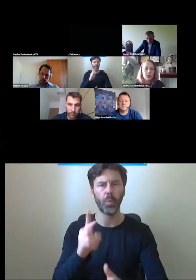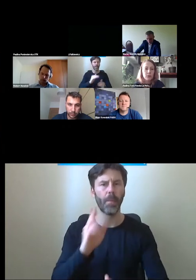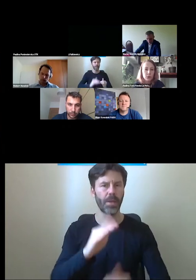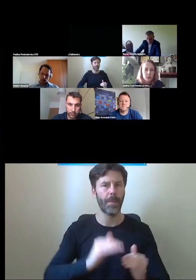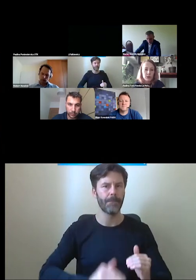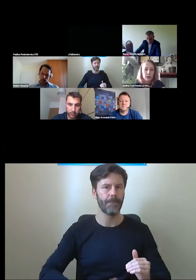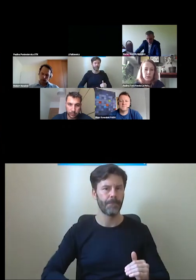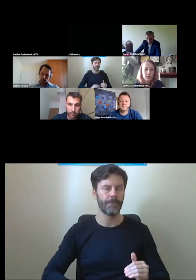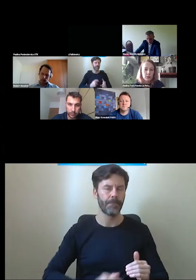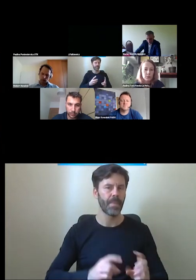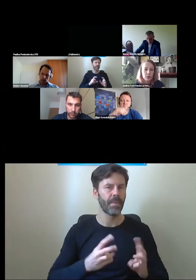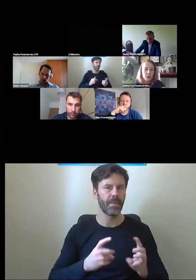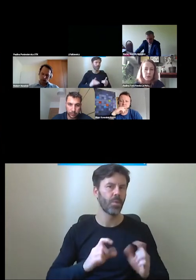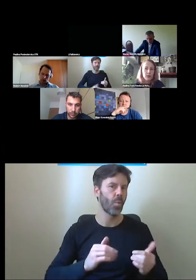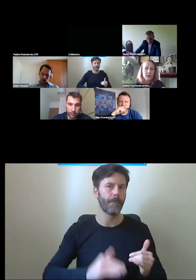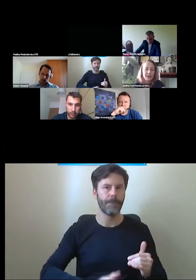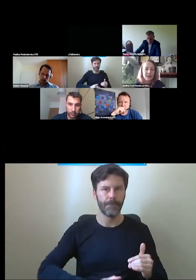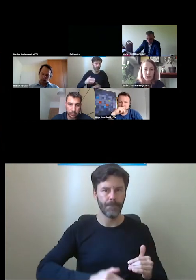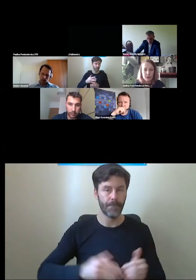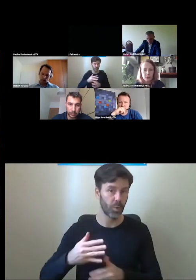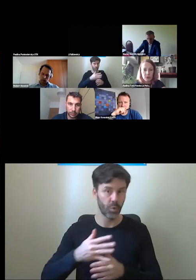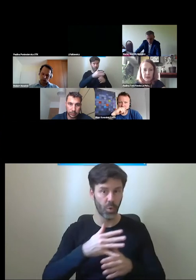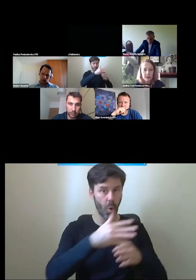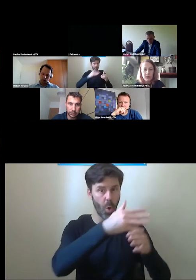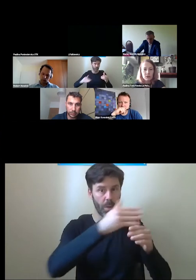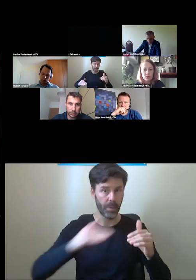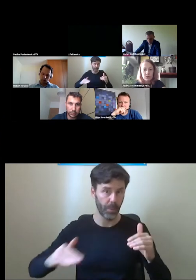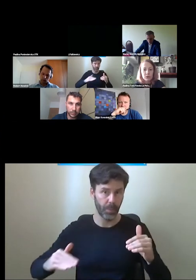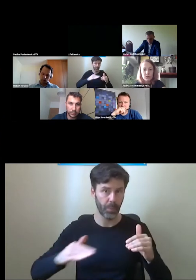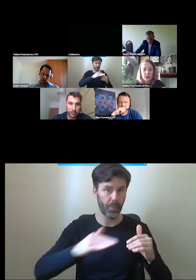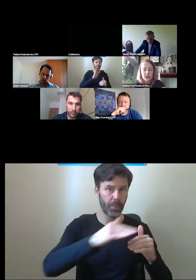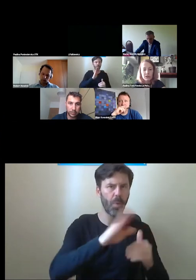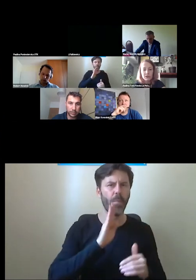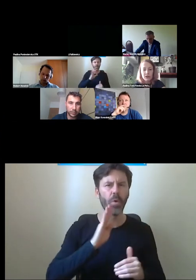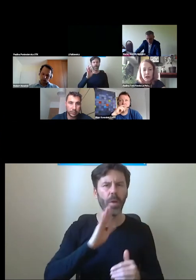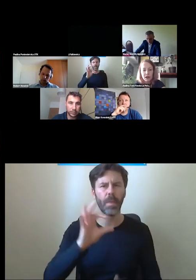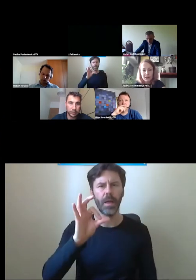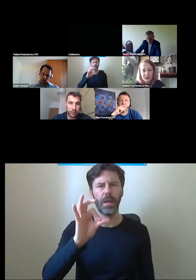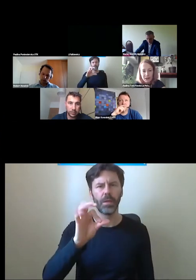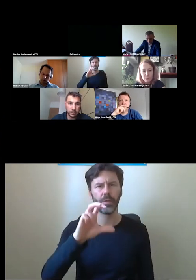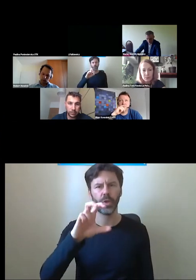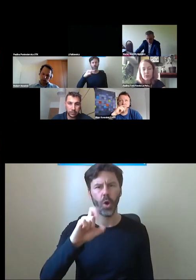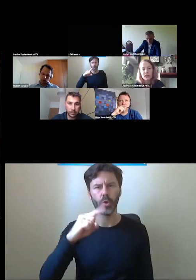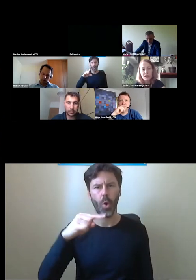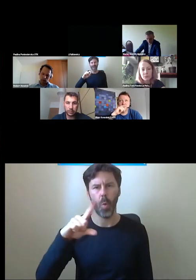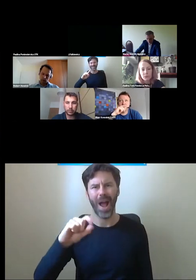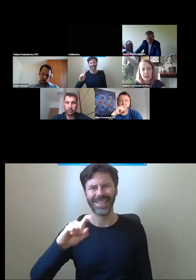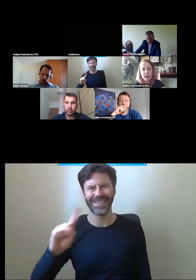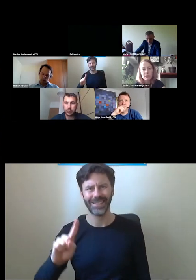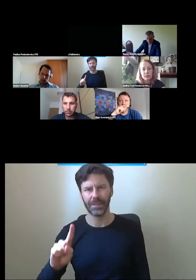a przede wszystkim takie platformy przyschodowe tak samo jak schodołazy. Czyli rozwiązanie absolutnie